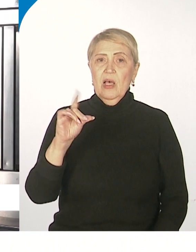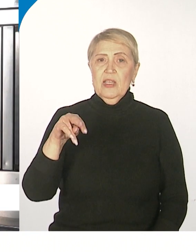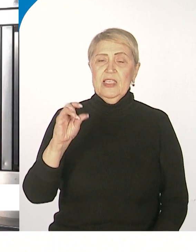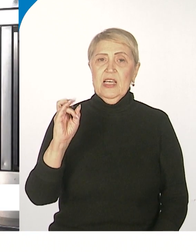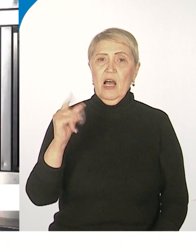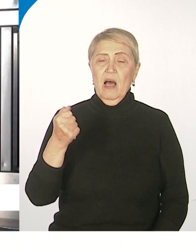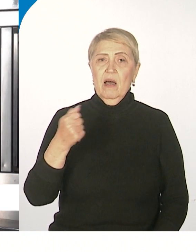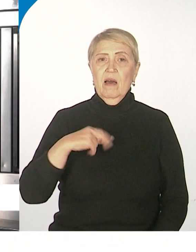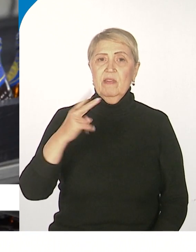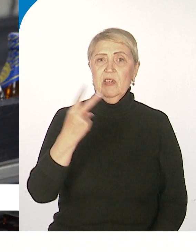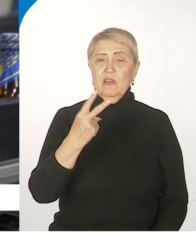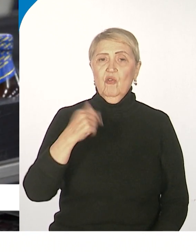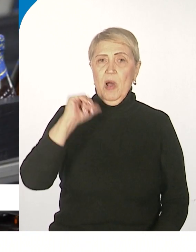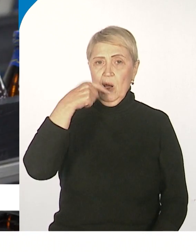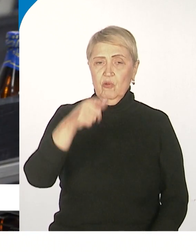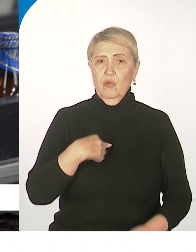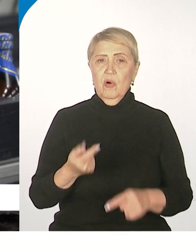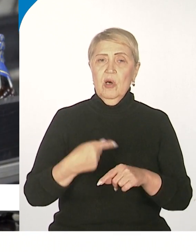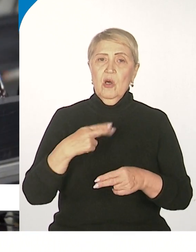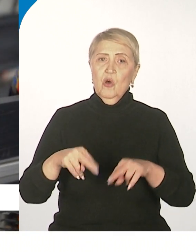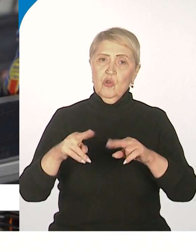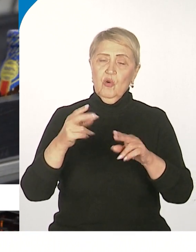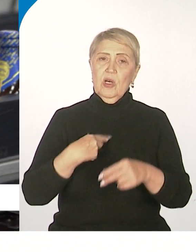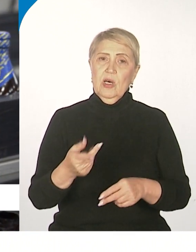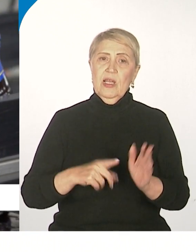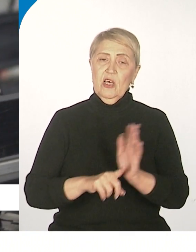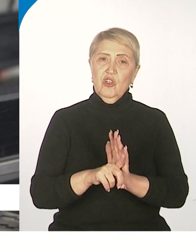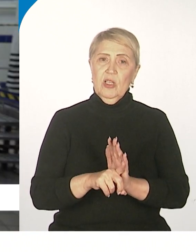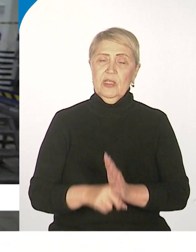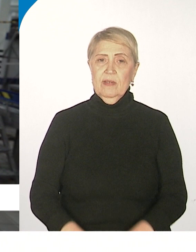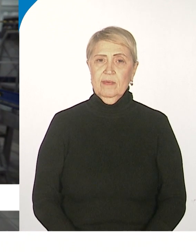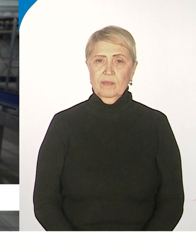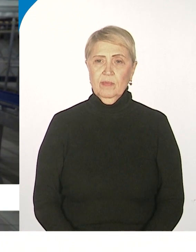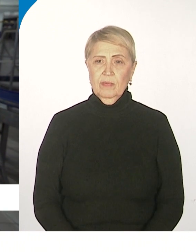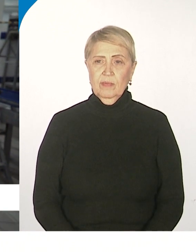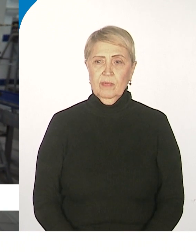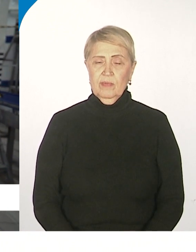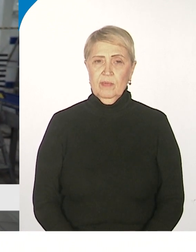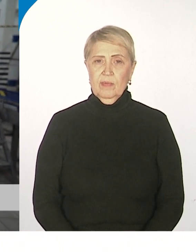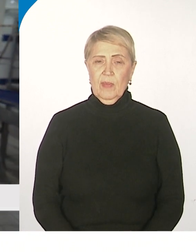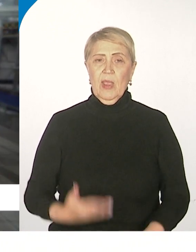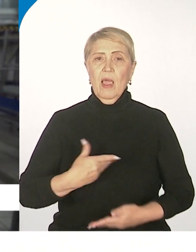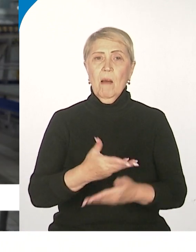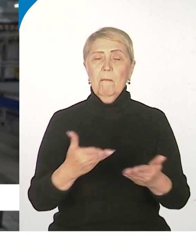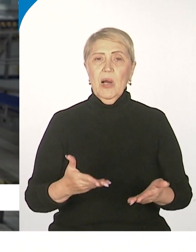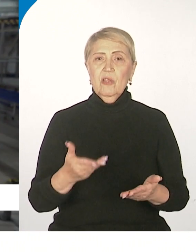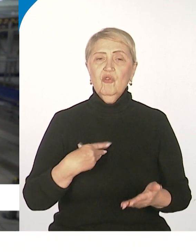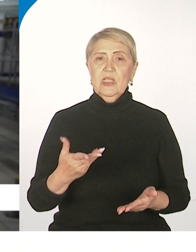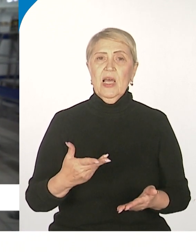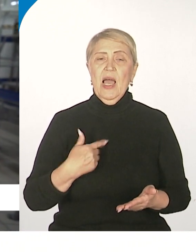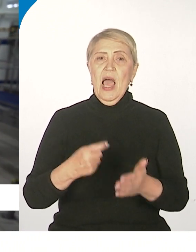Тогда, в 92-м году, именно с тройки началась история бренда «Балтика». Мы дегустационная комиссия нашего